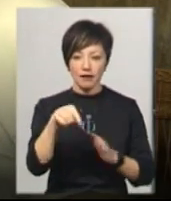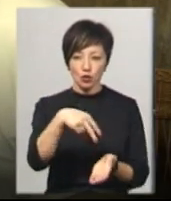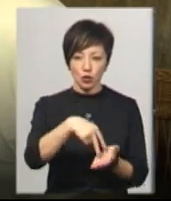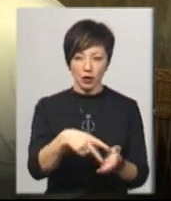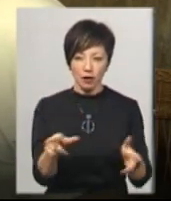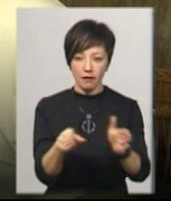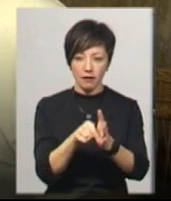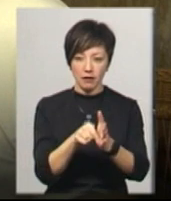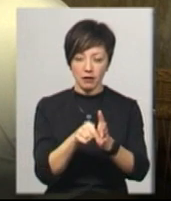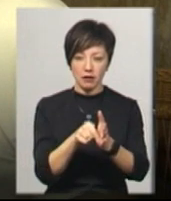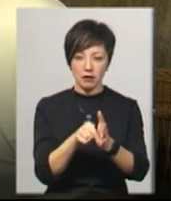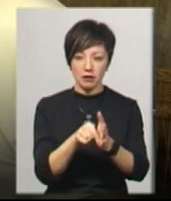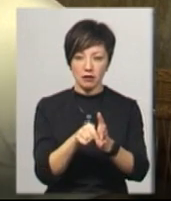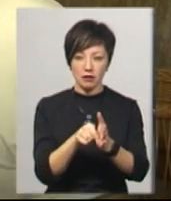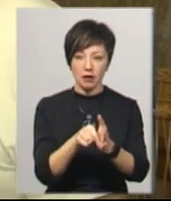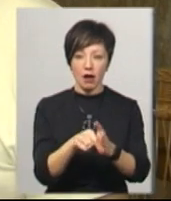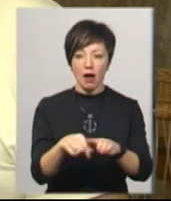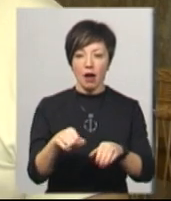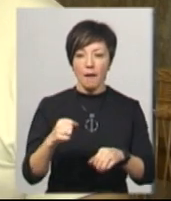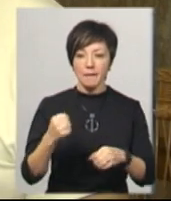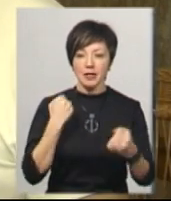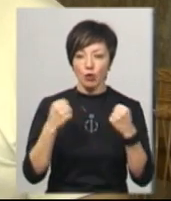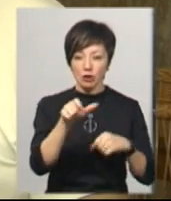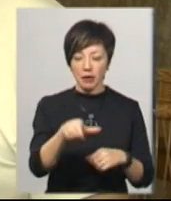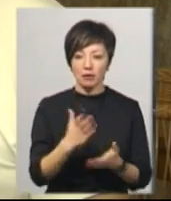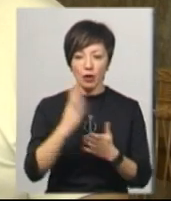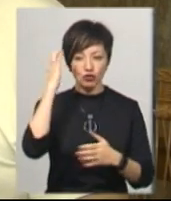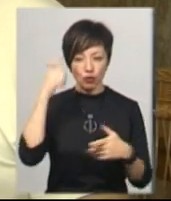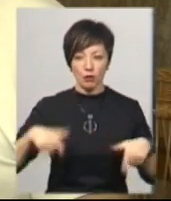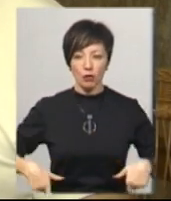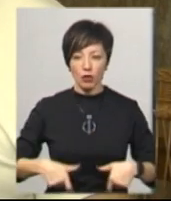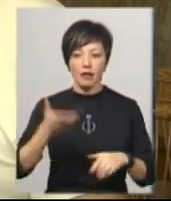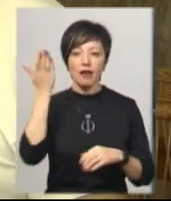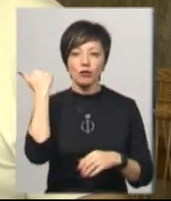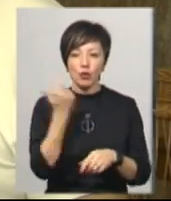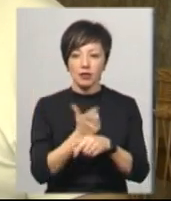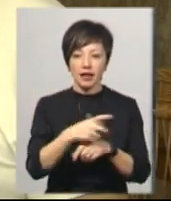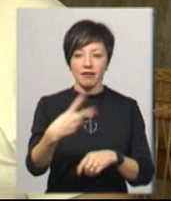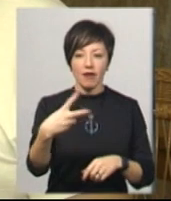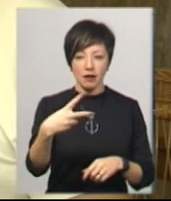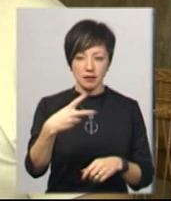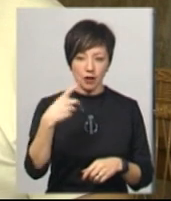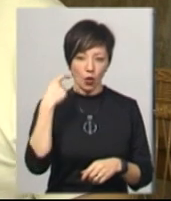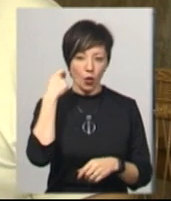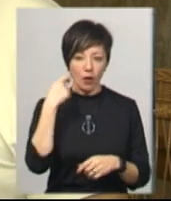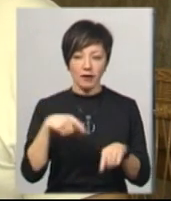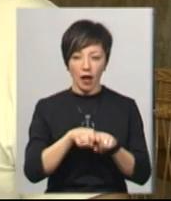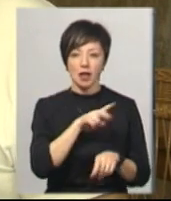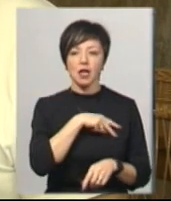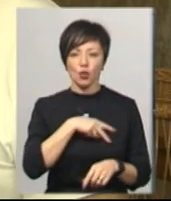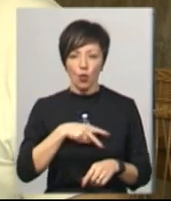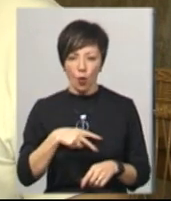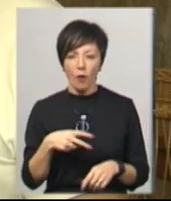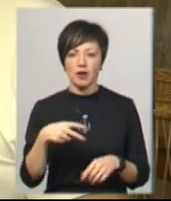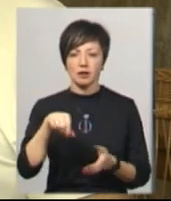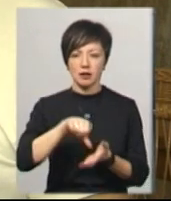з бойцями, які вже мають чорні пояси, яким вже давно за 20 років, такі титуловані бойці,